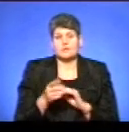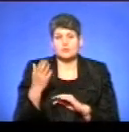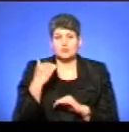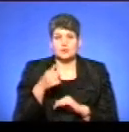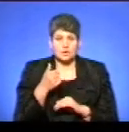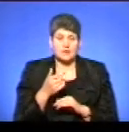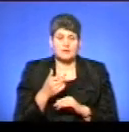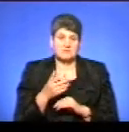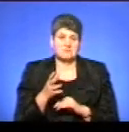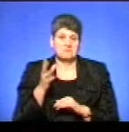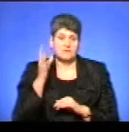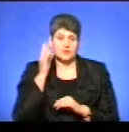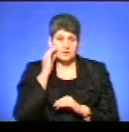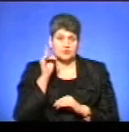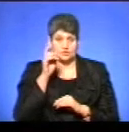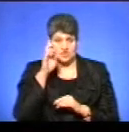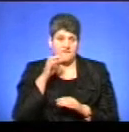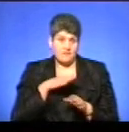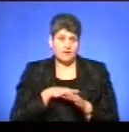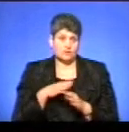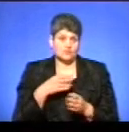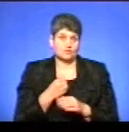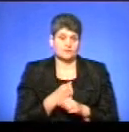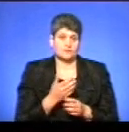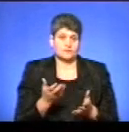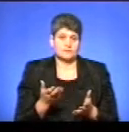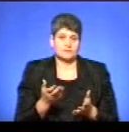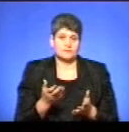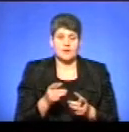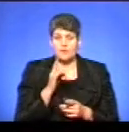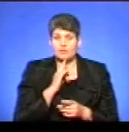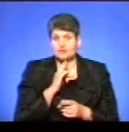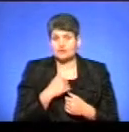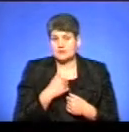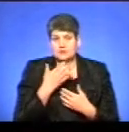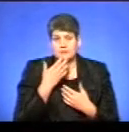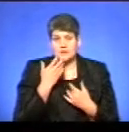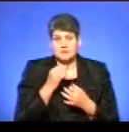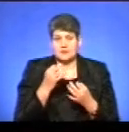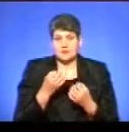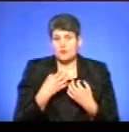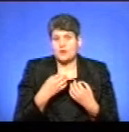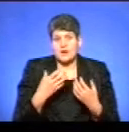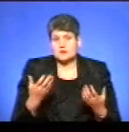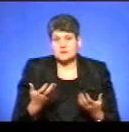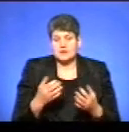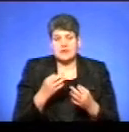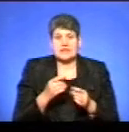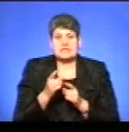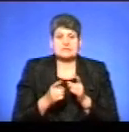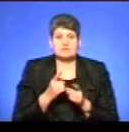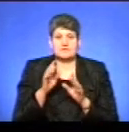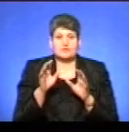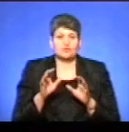розраховували на те, що держава виконує свою функцію. Поки що ми не маємо жодних пояснень, жодних змін до